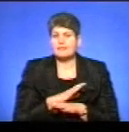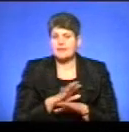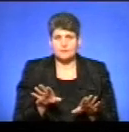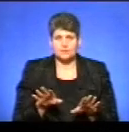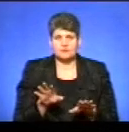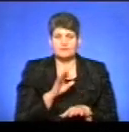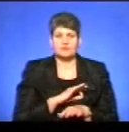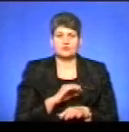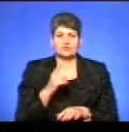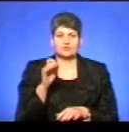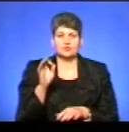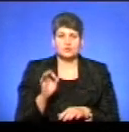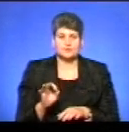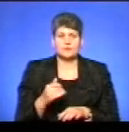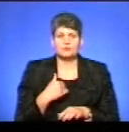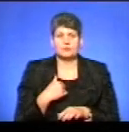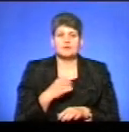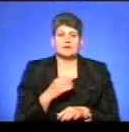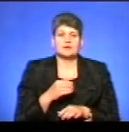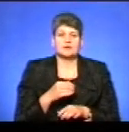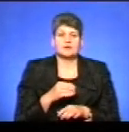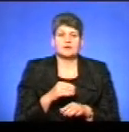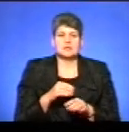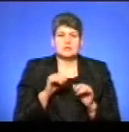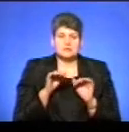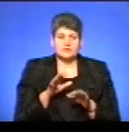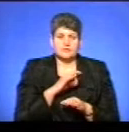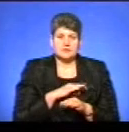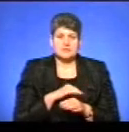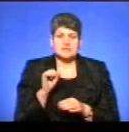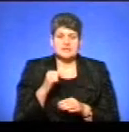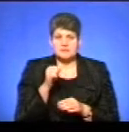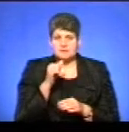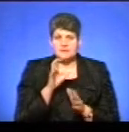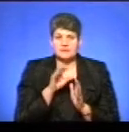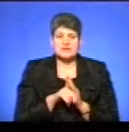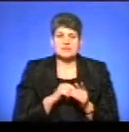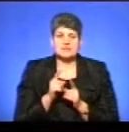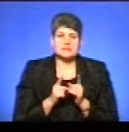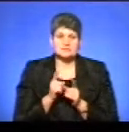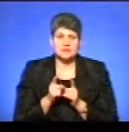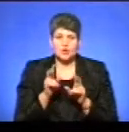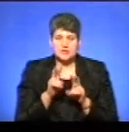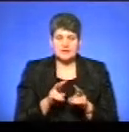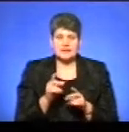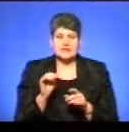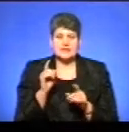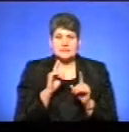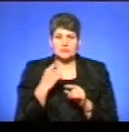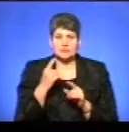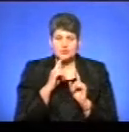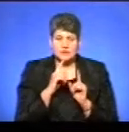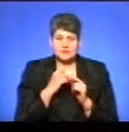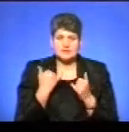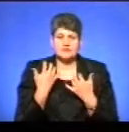використана 100%, тому ми вжили заходів ще з серпня місяця, внесли зміни, розглянули на сесії обласної ради, і тому